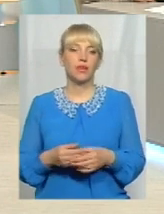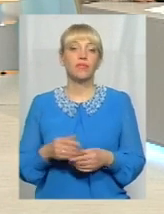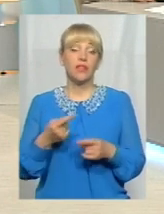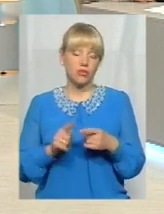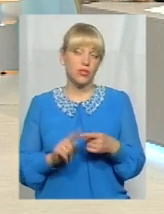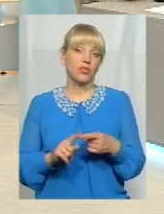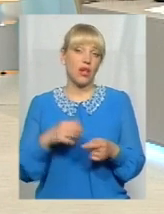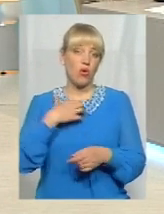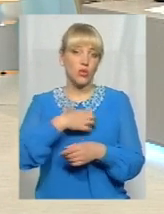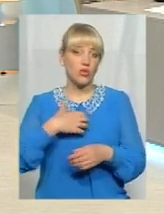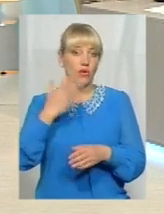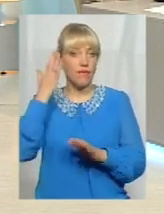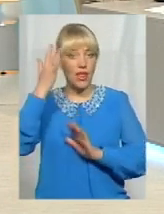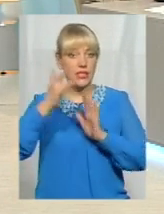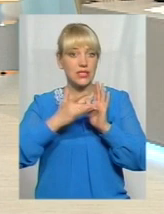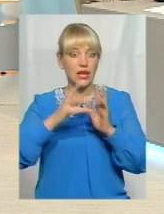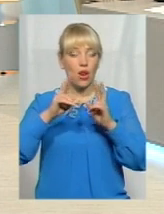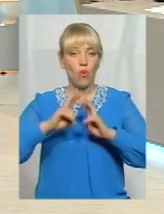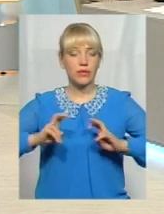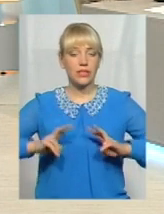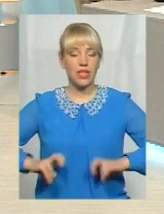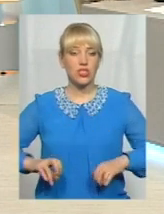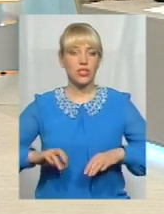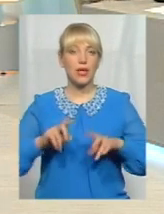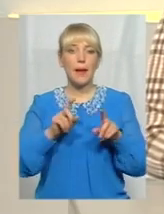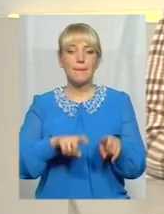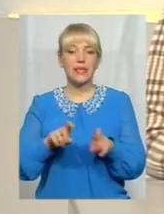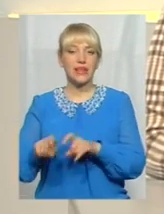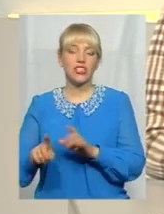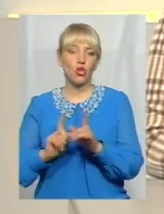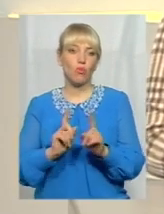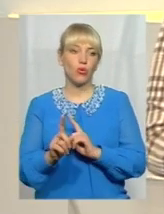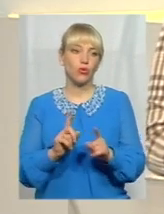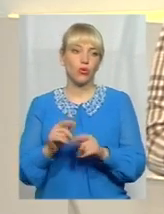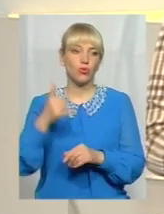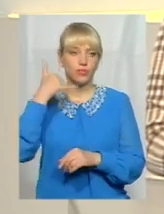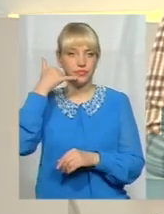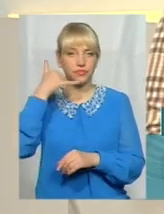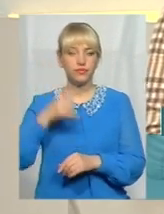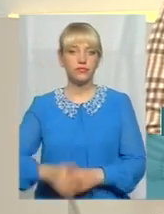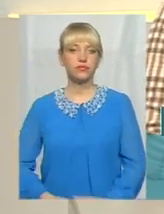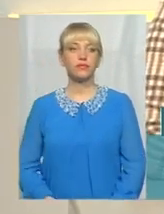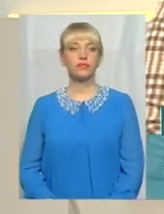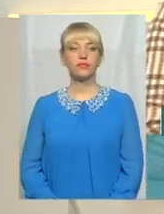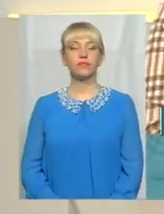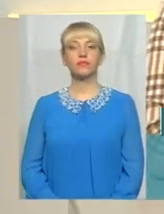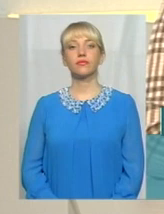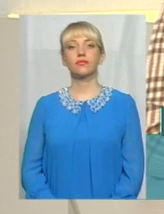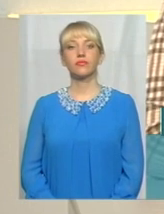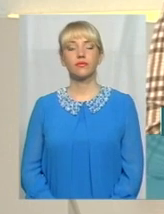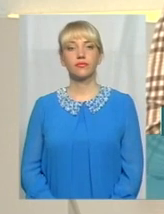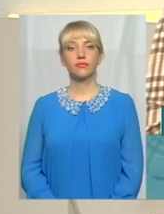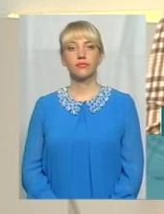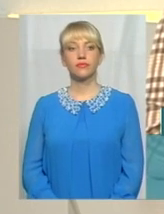Оце основна ціль обстеження пасажиропотоку. Дякую, пане Андрію. У нас на зв'язку є знову глядач. Давайте почуємо його питання.